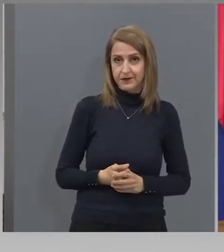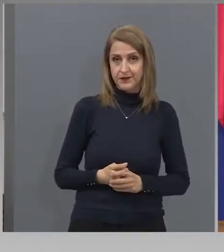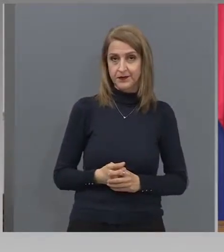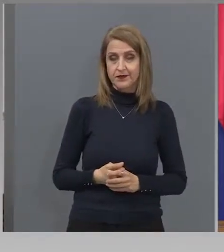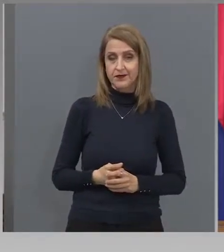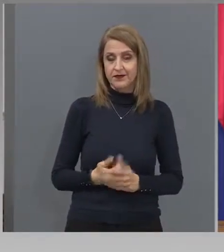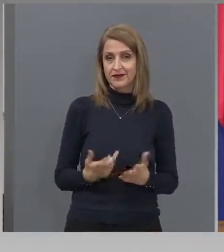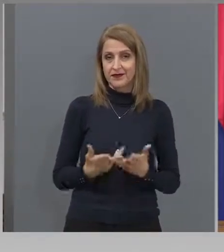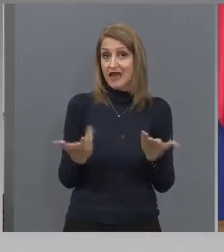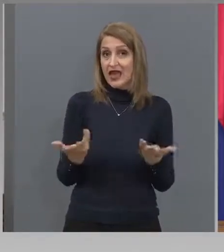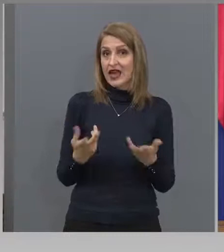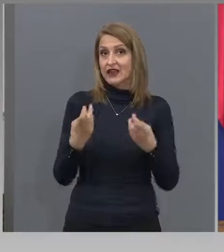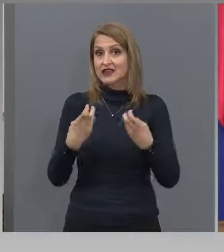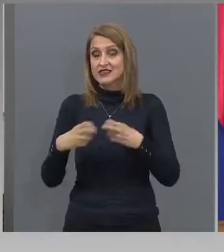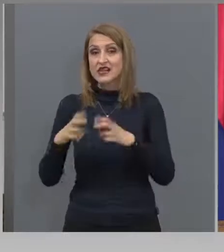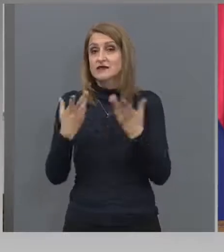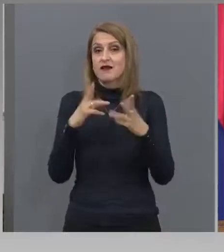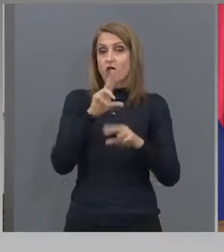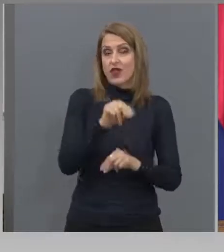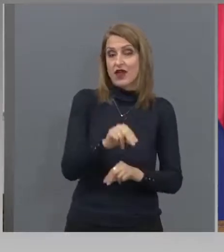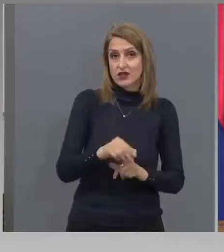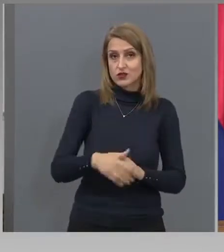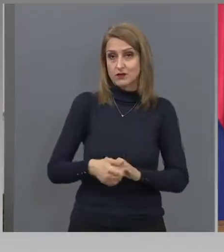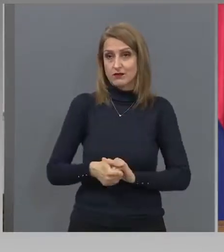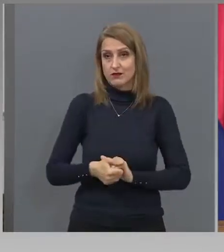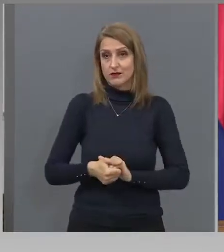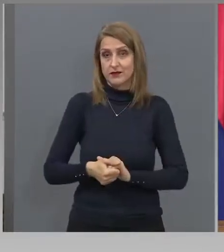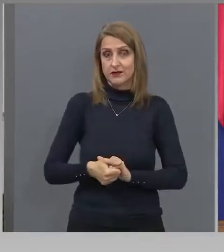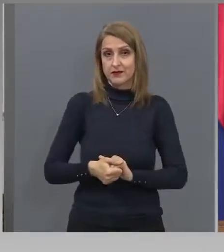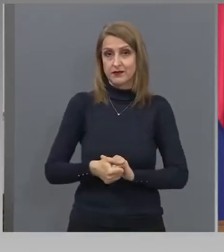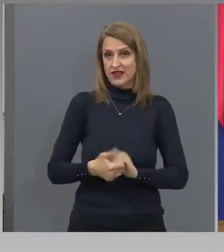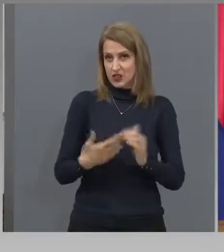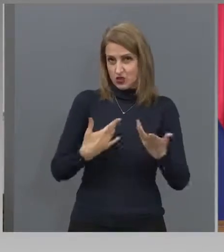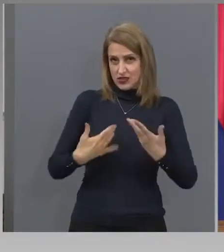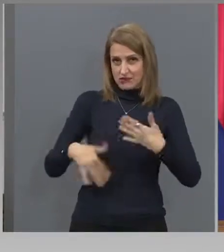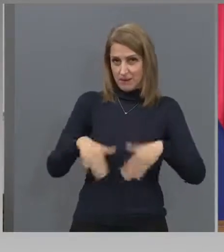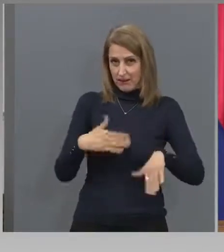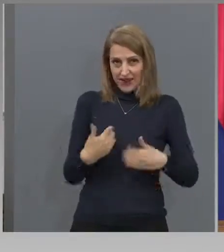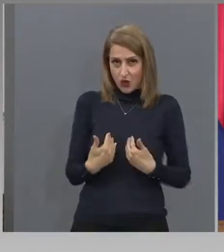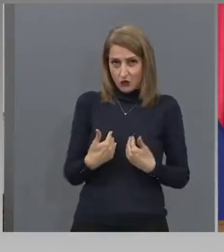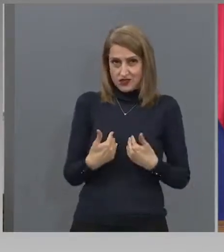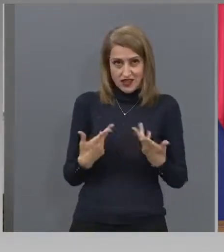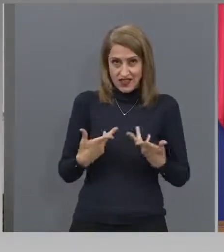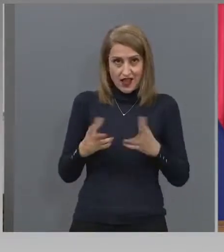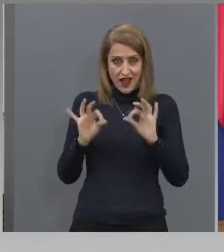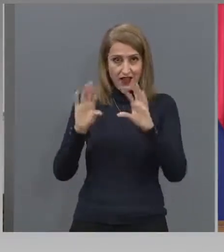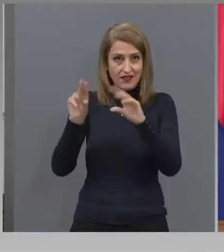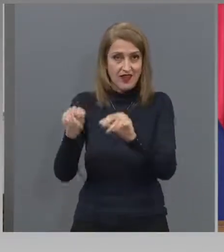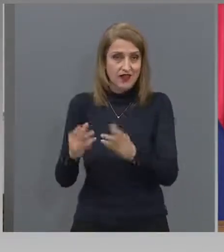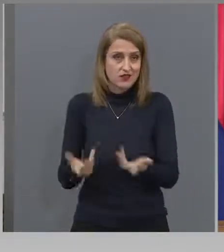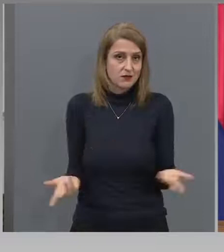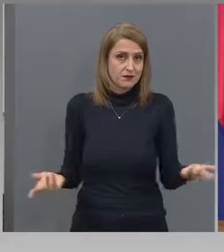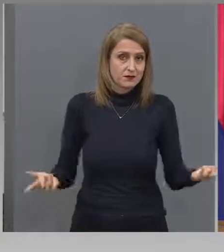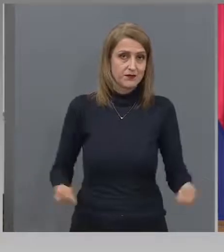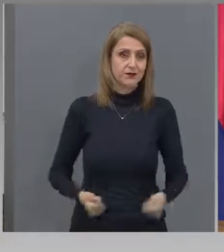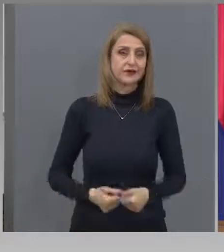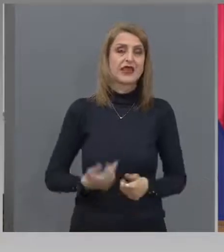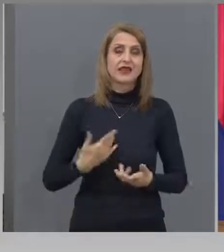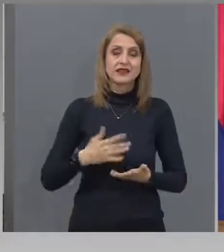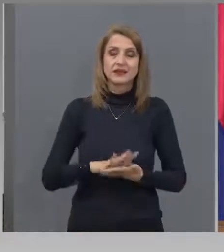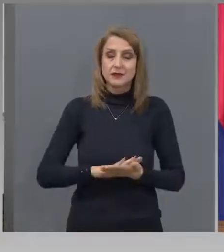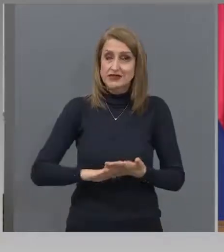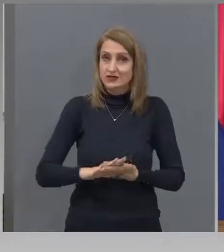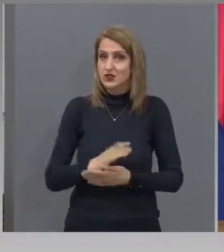Как да излезаме и какво да кажем? Ще сме македонци на край. Това не да кажем. Ние сме си свършили